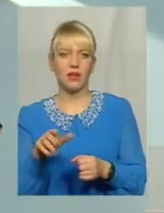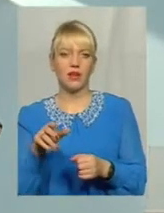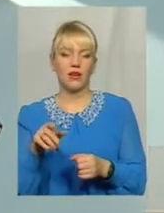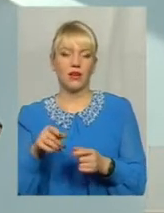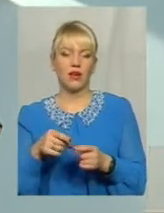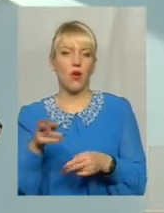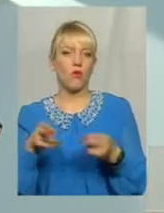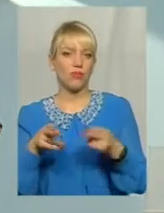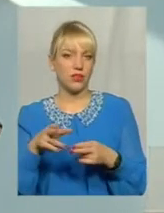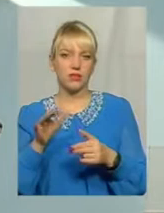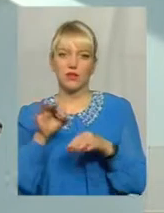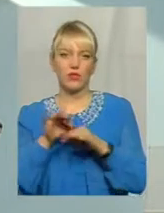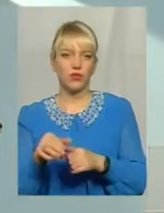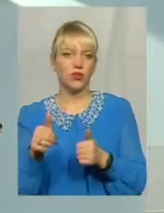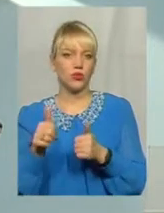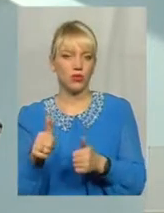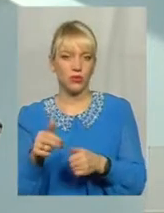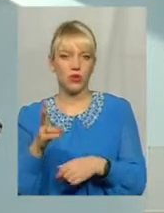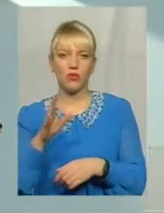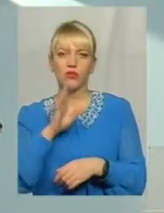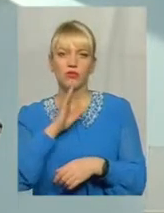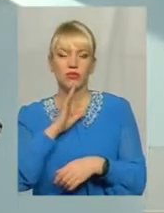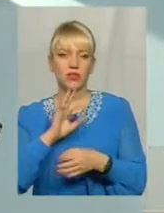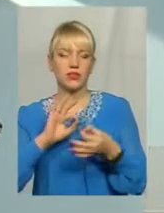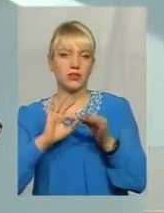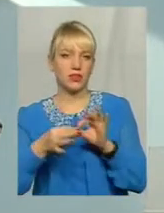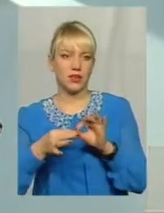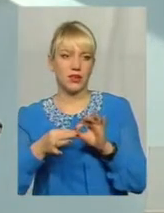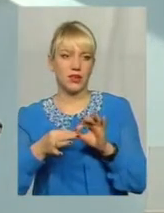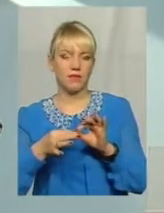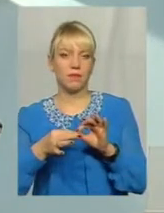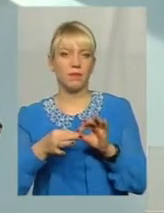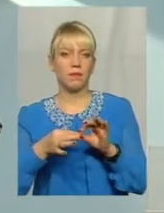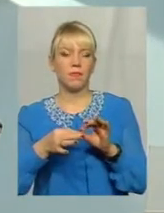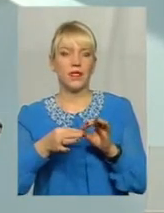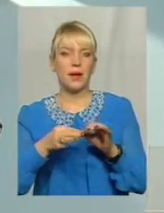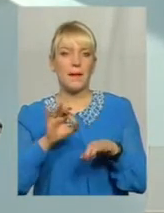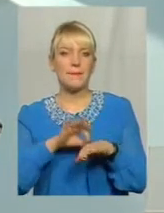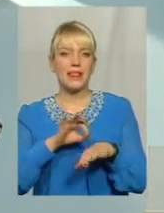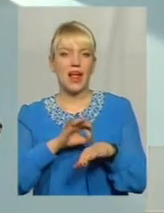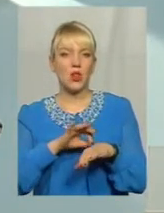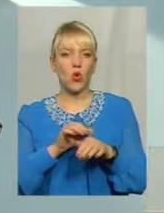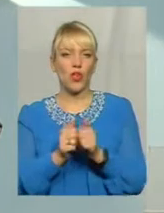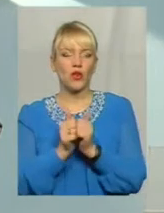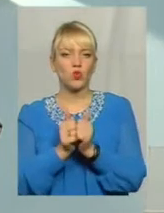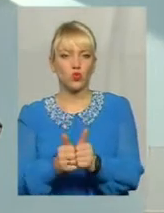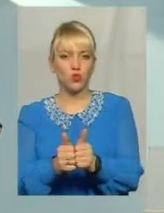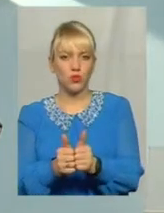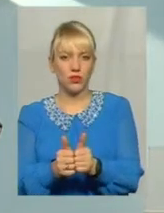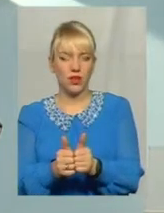Але пацієнтка складною патологію супутньою Яка не дозволяла